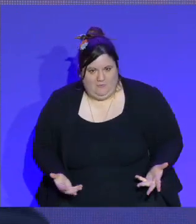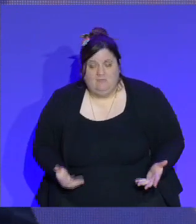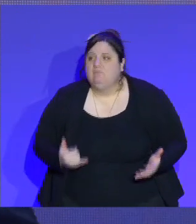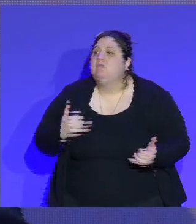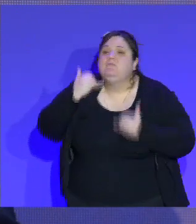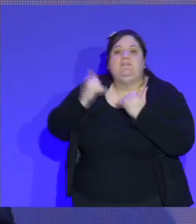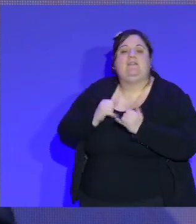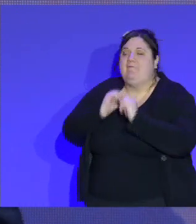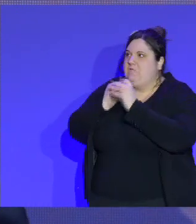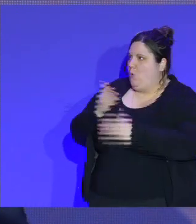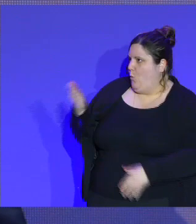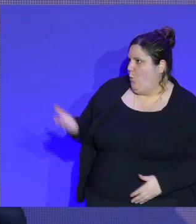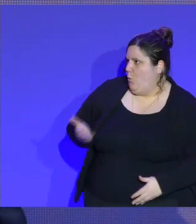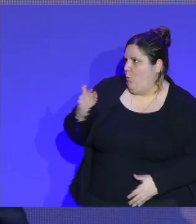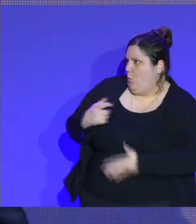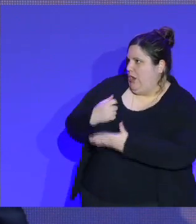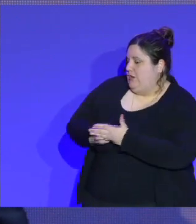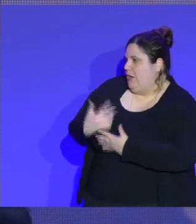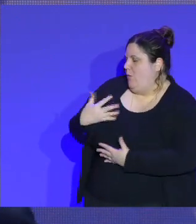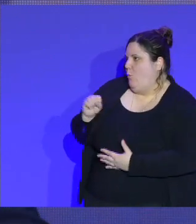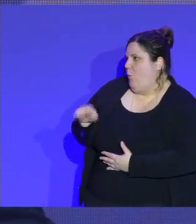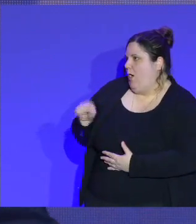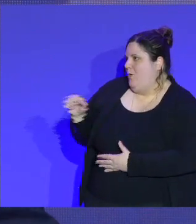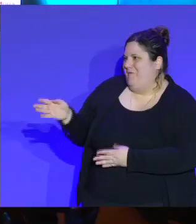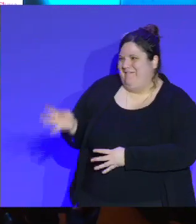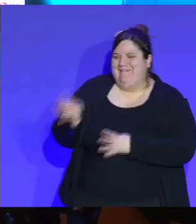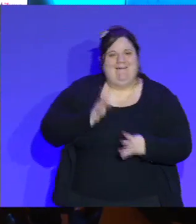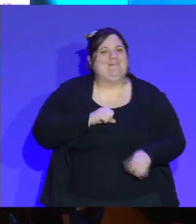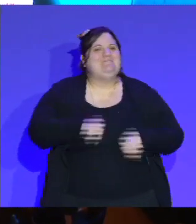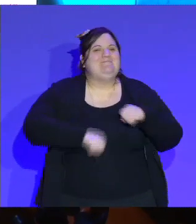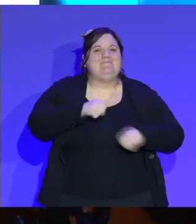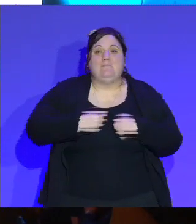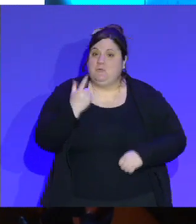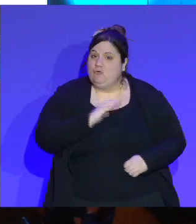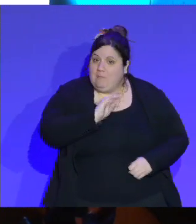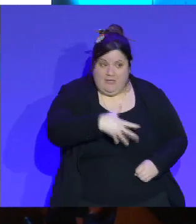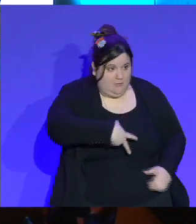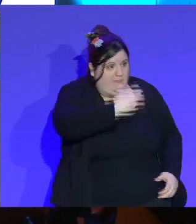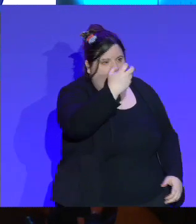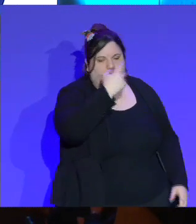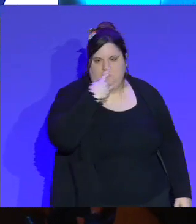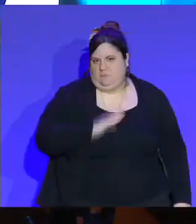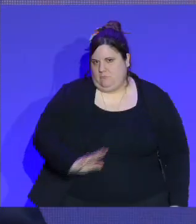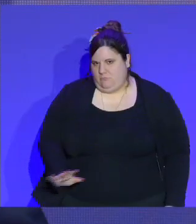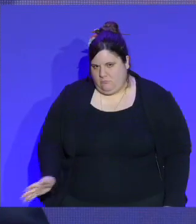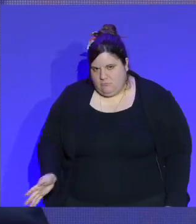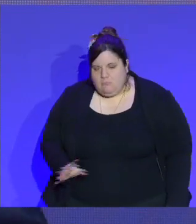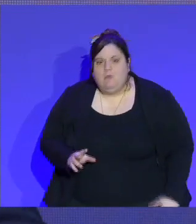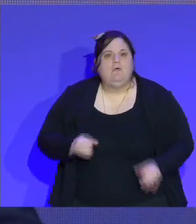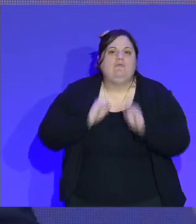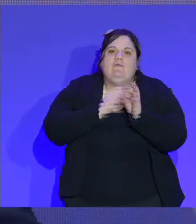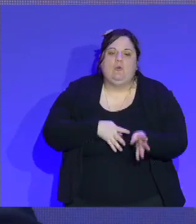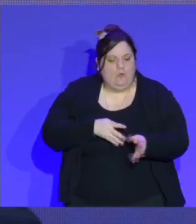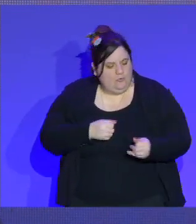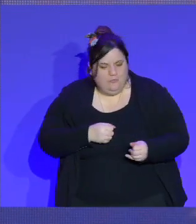si on met le prix dans le vélo, ce n pas pour se le faire braquer deux jours après. Donc, se faire braquer la selle avec un cuir magnifique, tout ça, ça saoule tout